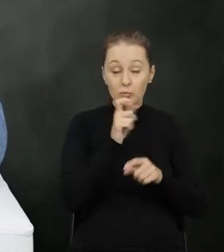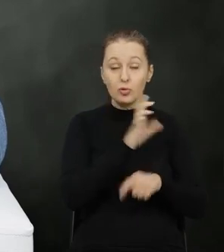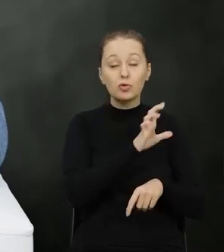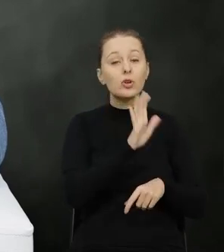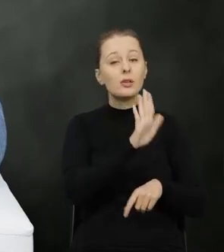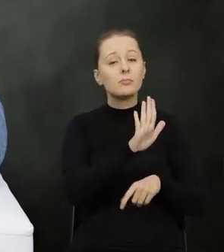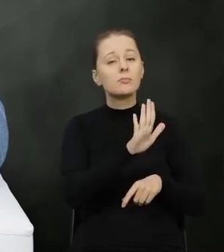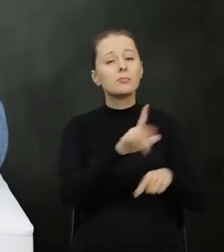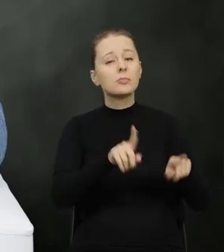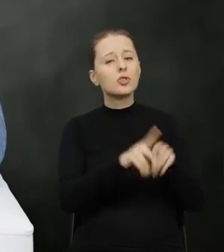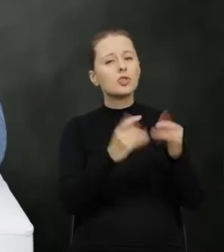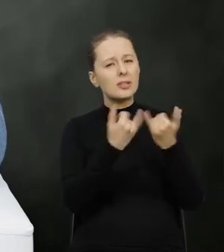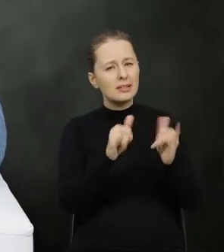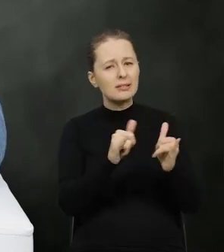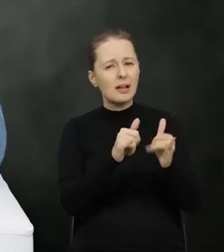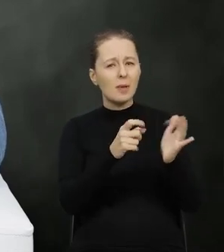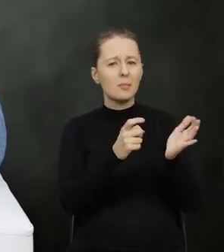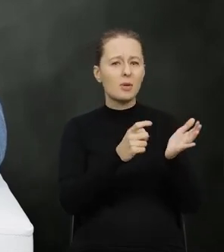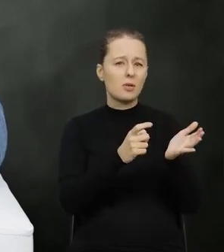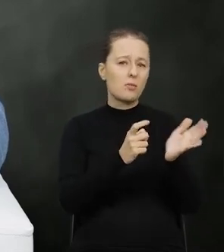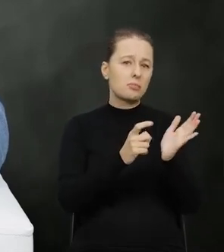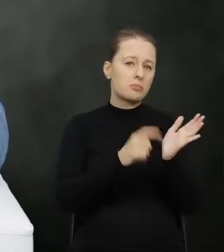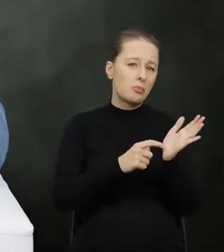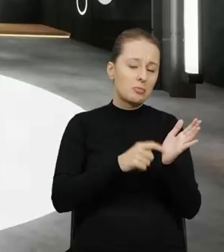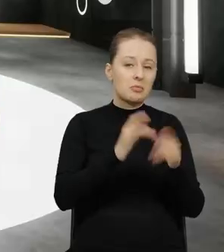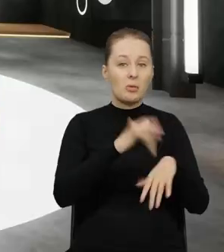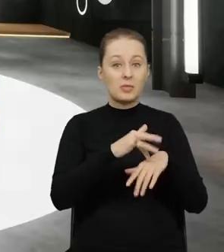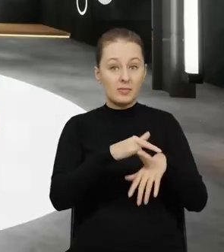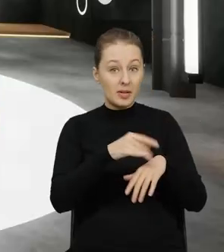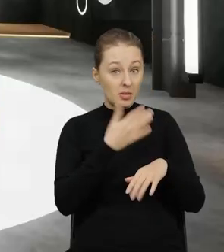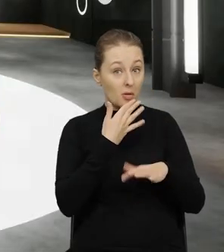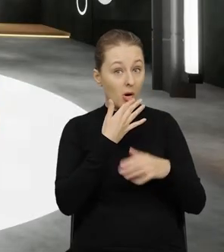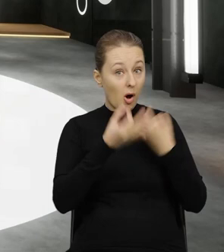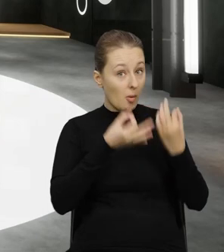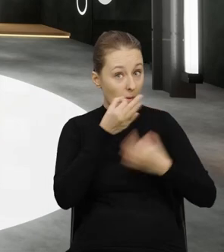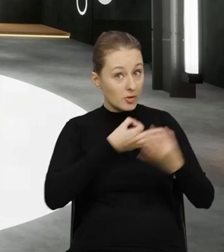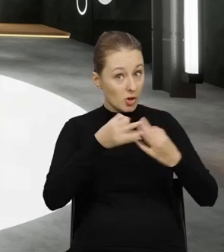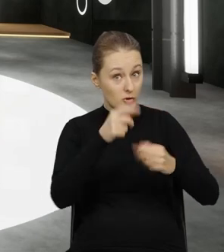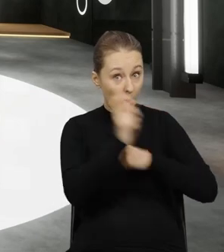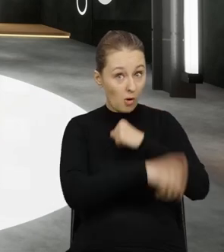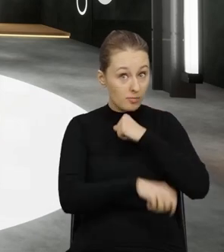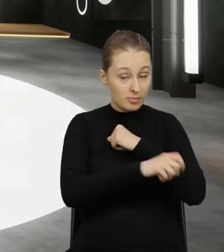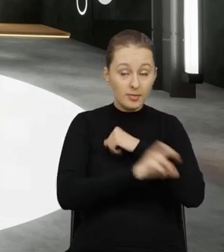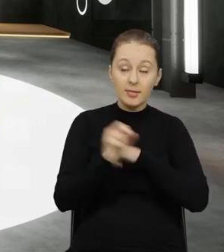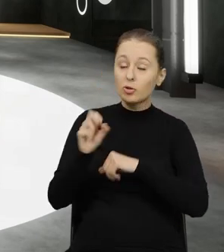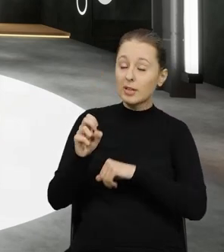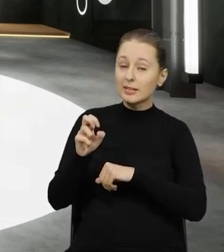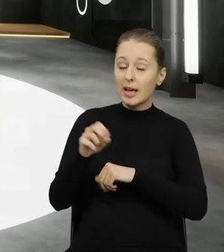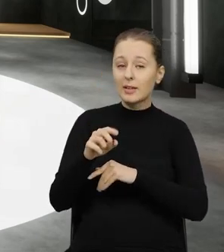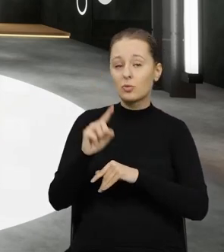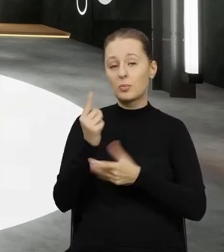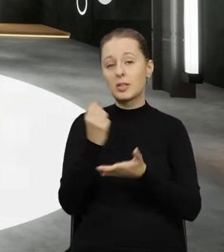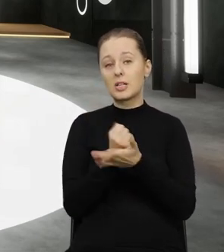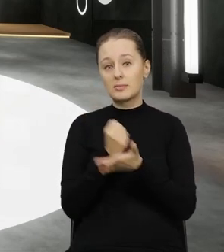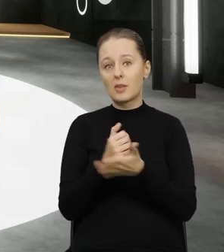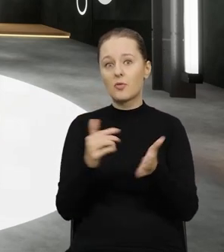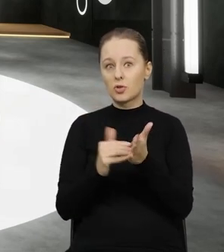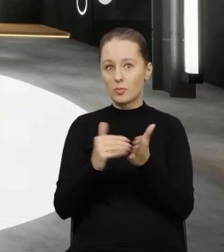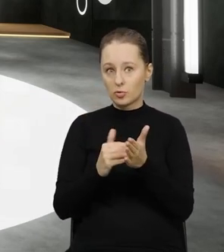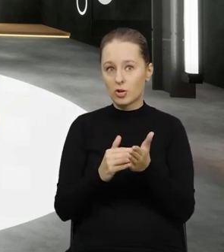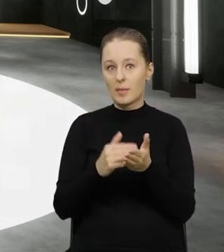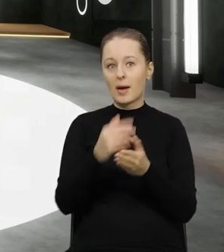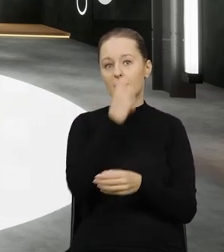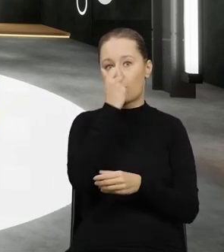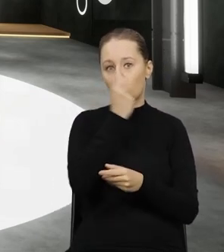środki? No tutaj Pani wspomniała o finansowych. Tak, tak. Czyli mamy jakby z jednej strony niedogodność taką, że trzeba